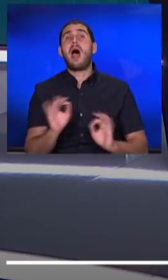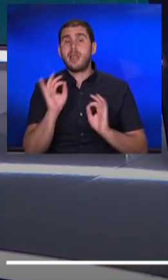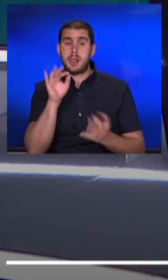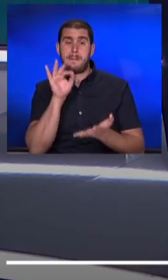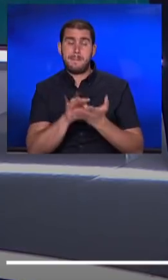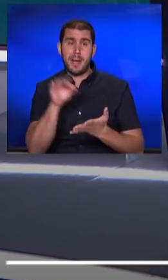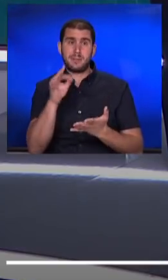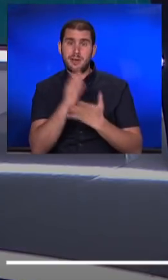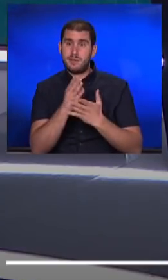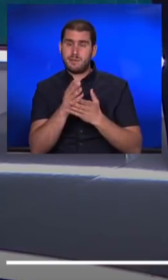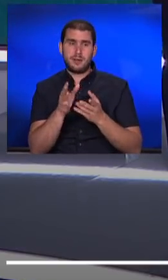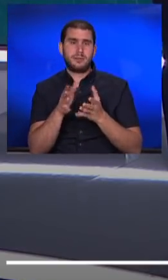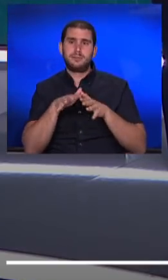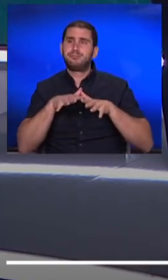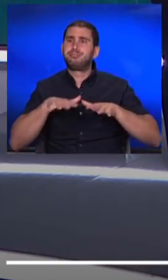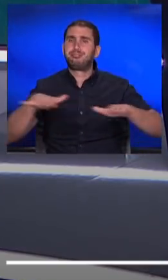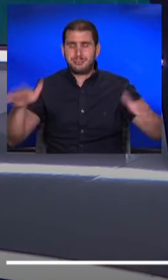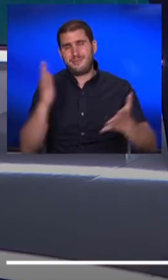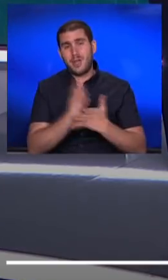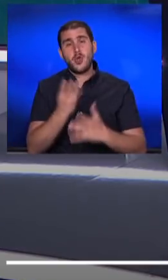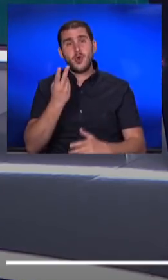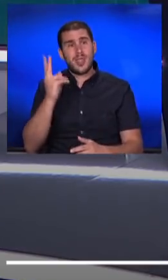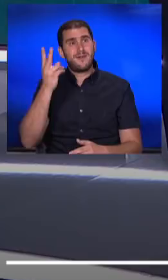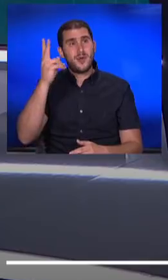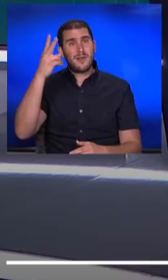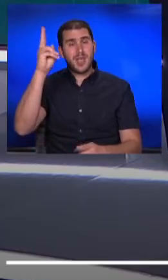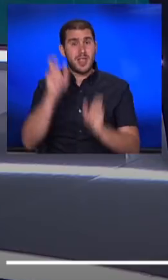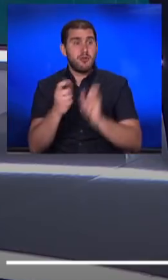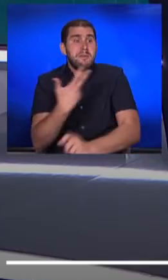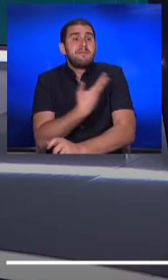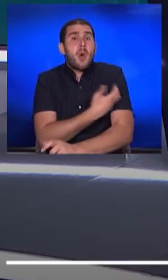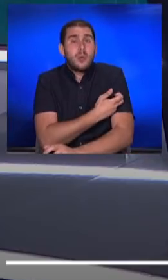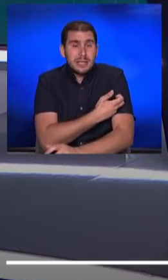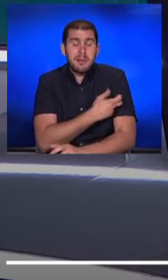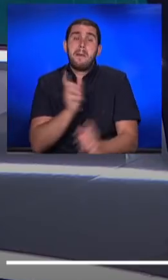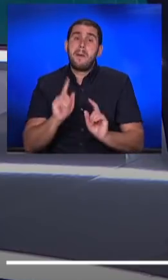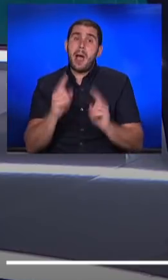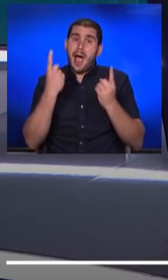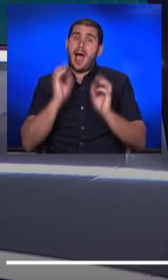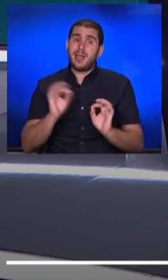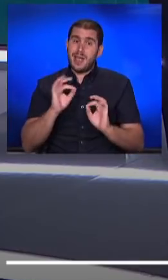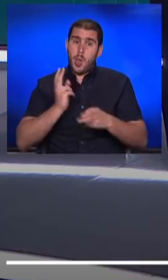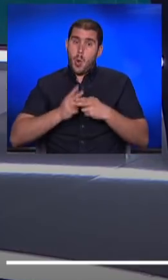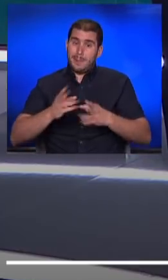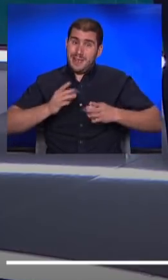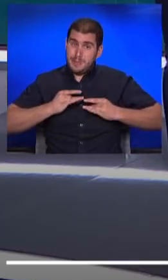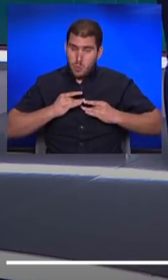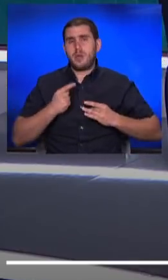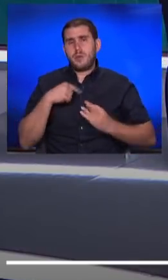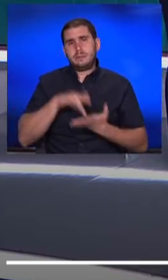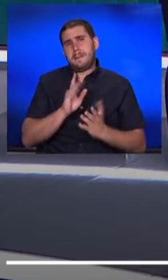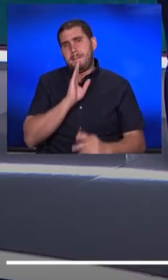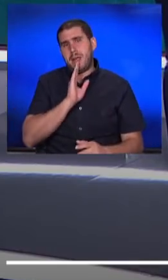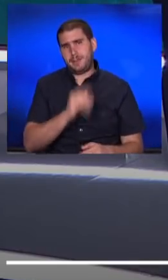שהפרצה גדלה, הווה אומר שיותר אנשים מחוסנים בכל זאת חולים בנגיף, אנחנו נמצאים בבעיה?